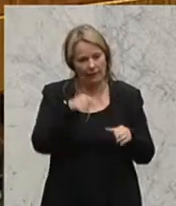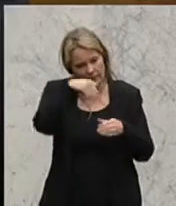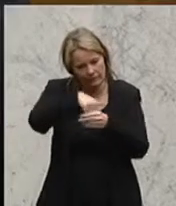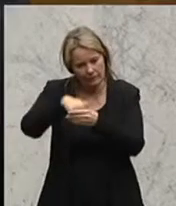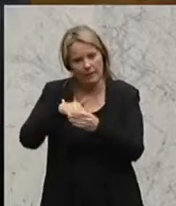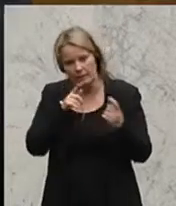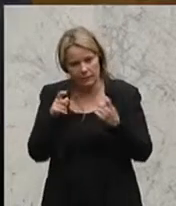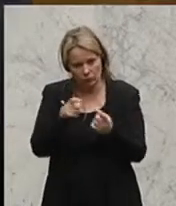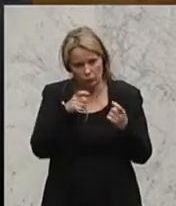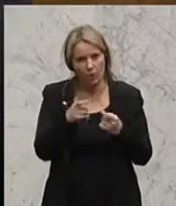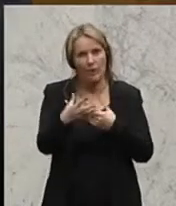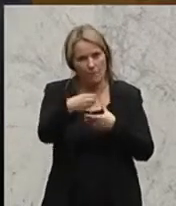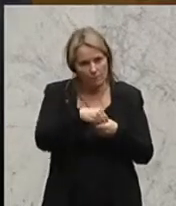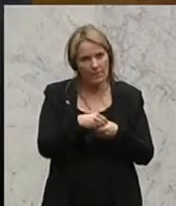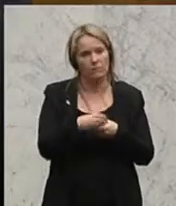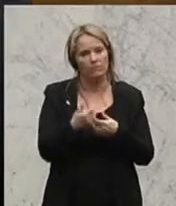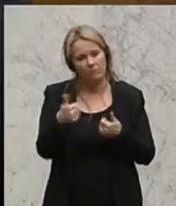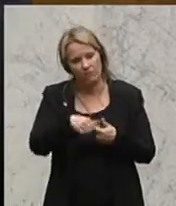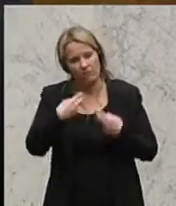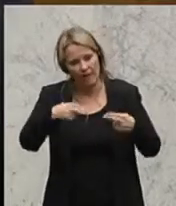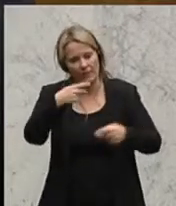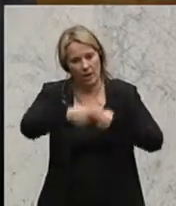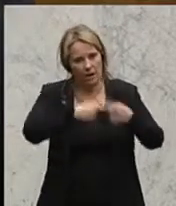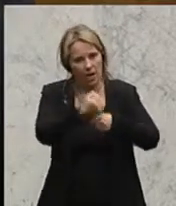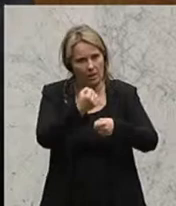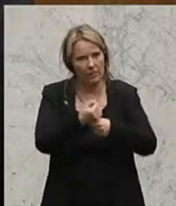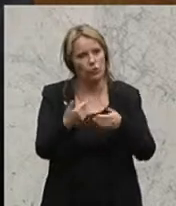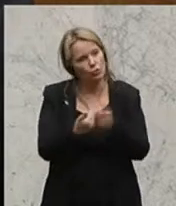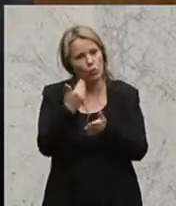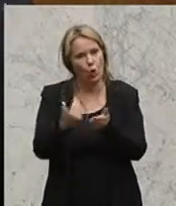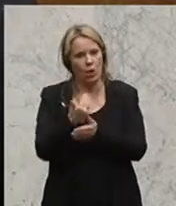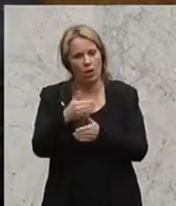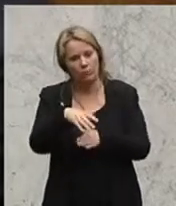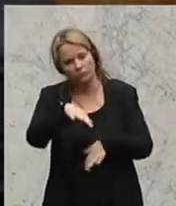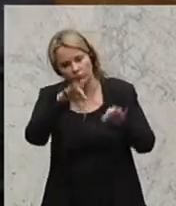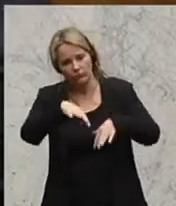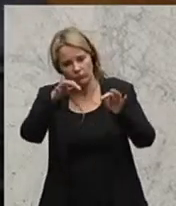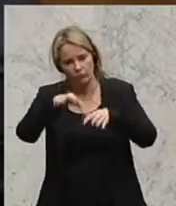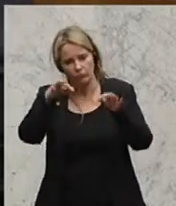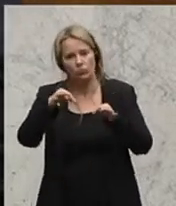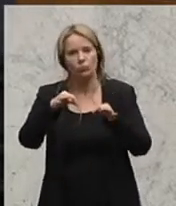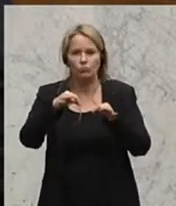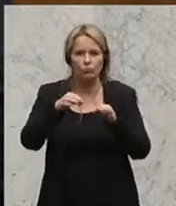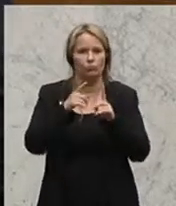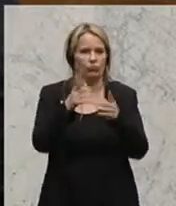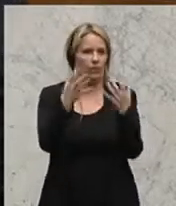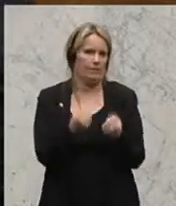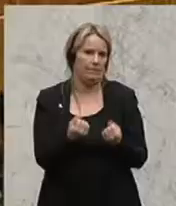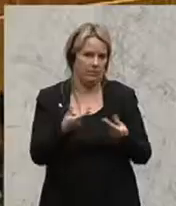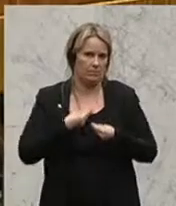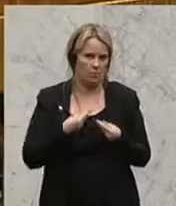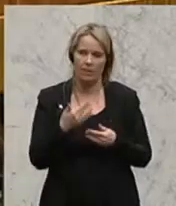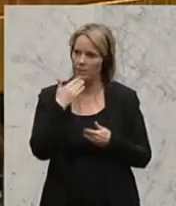diskutieren, mit den Beteiligten weiterzuarbeiten und hier über die neuesten Erkenntnisse und Schlüsse zu verfügen.